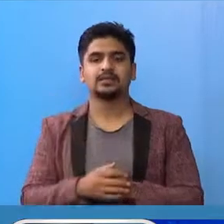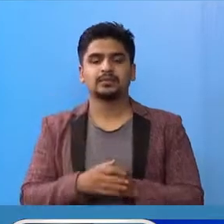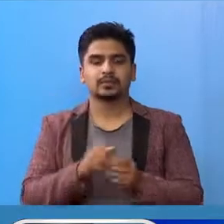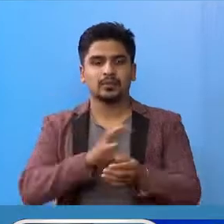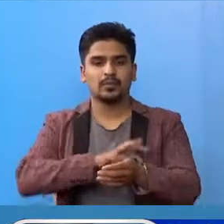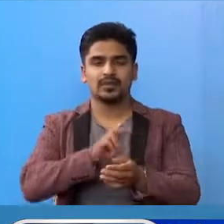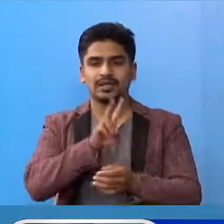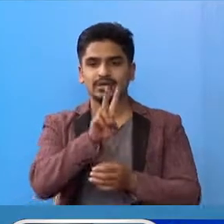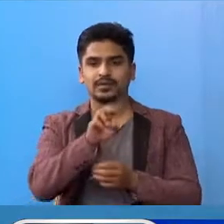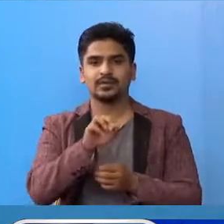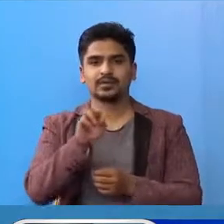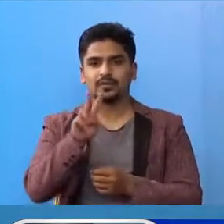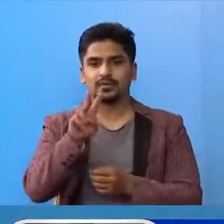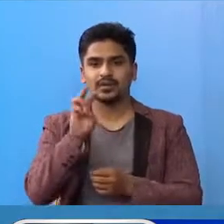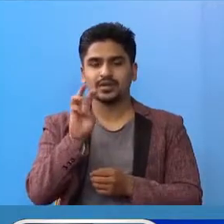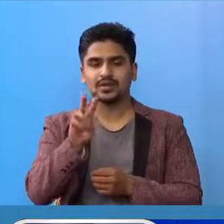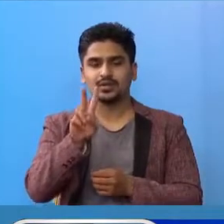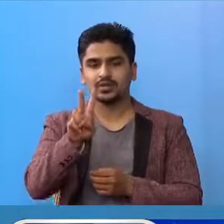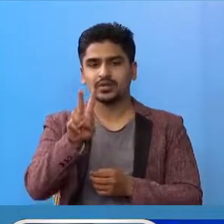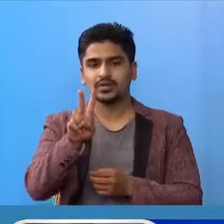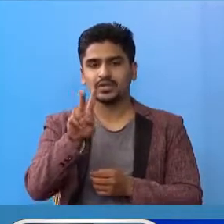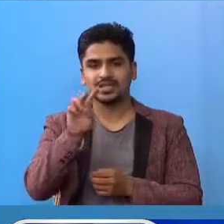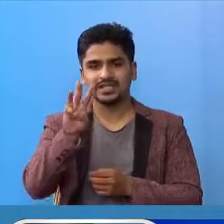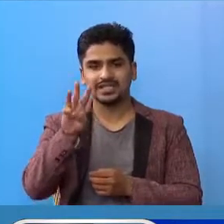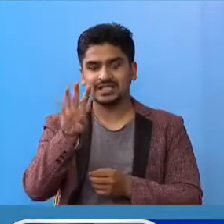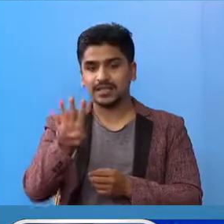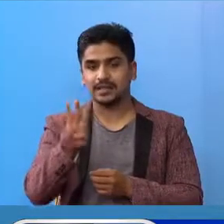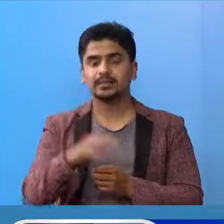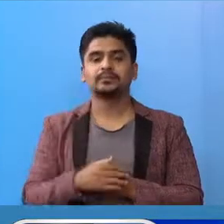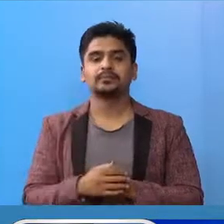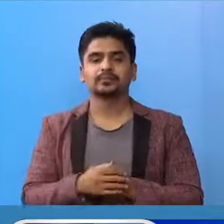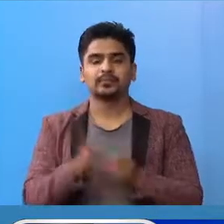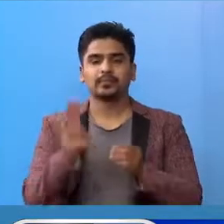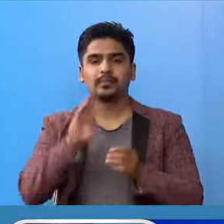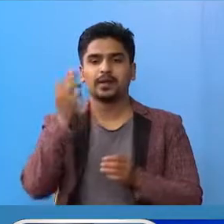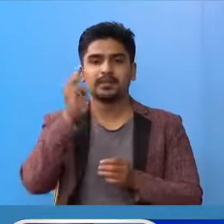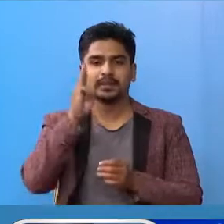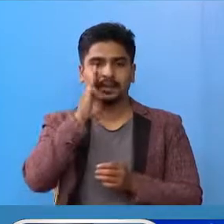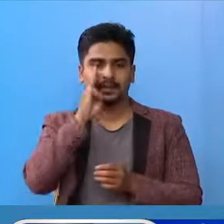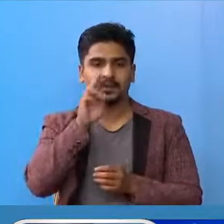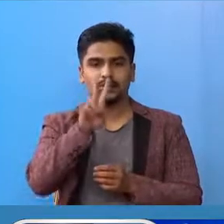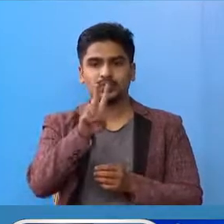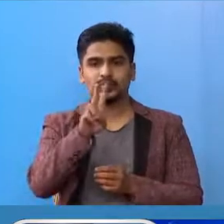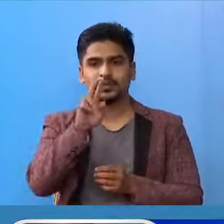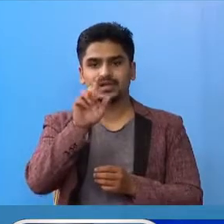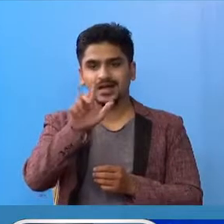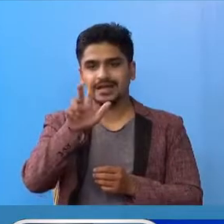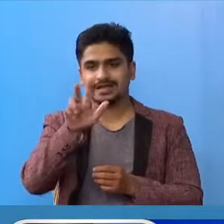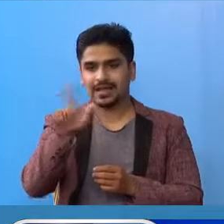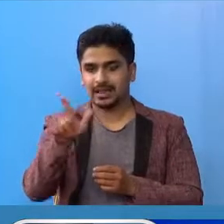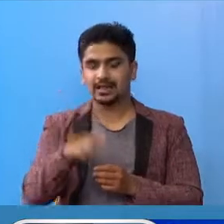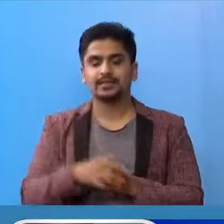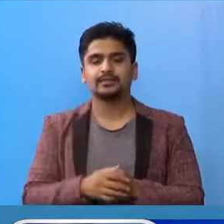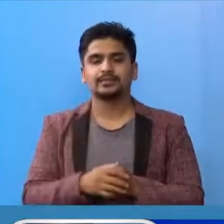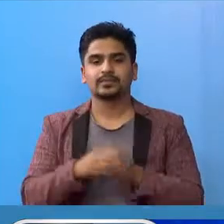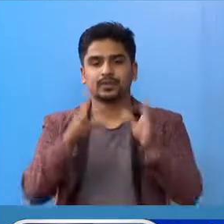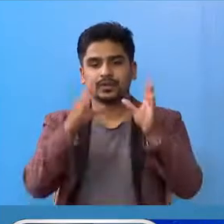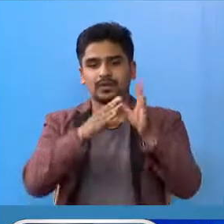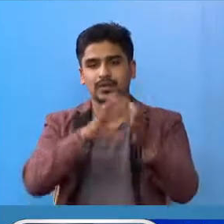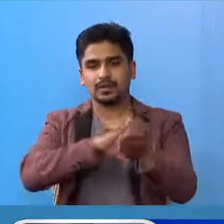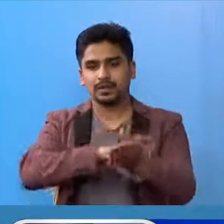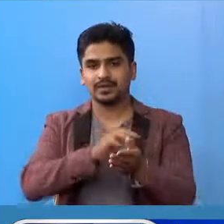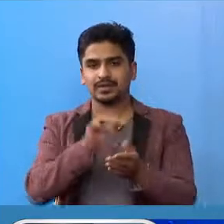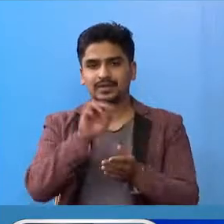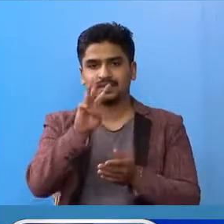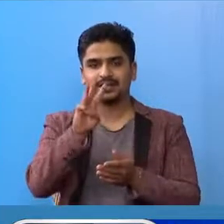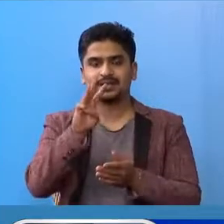प्रदेश दुई मां 2,0244 जना, बागमती प्रदेश बाट 2,87 जना, गंडगी प्रदेश